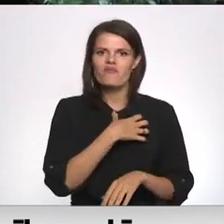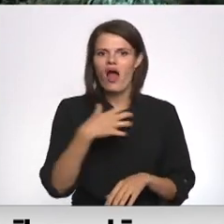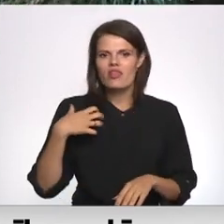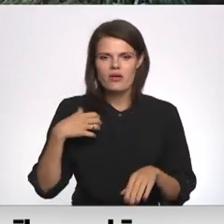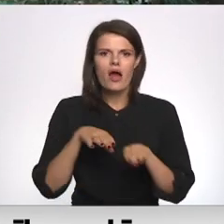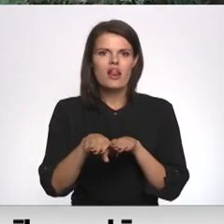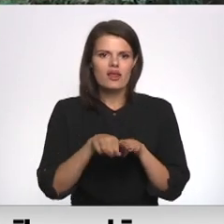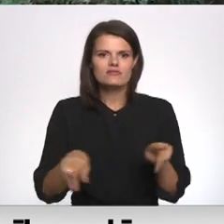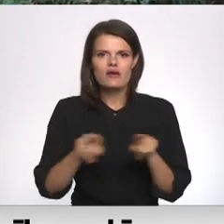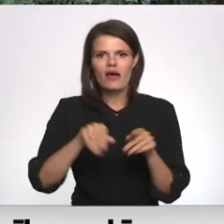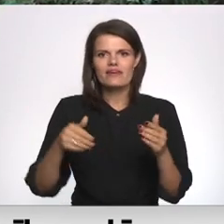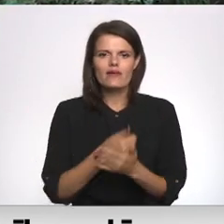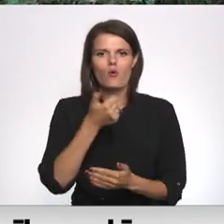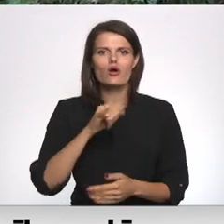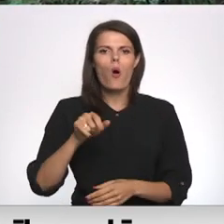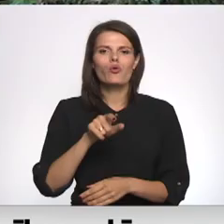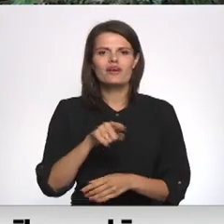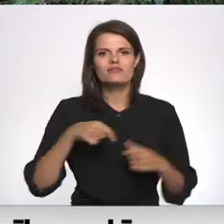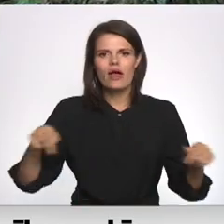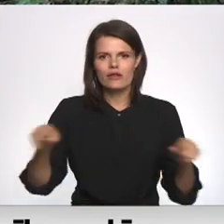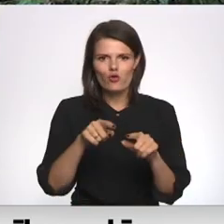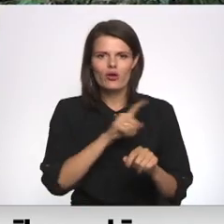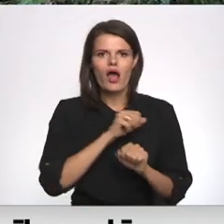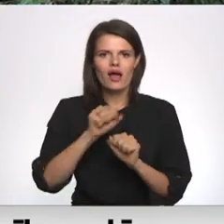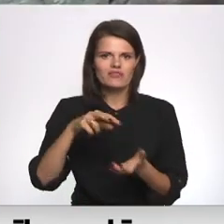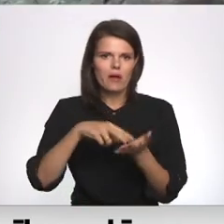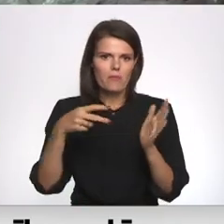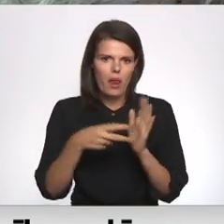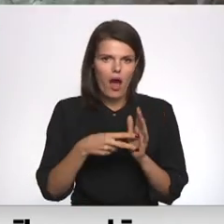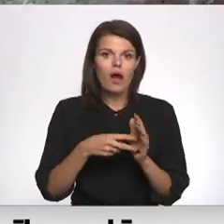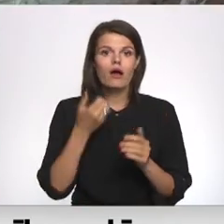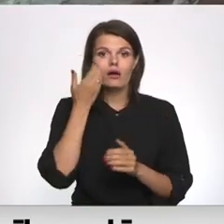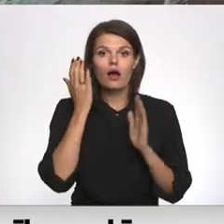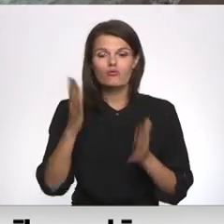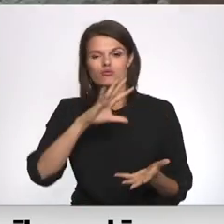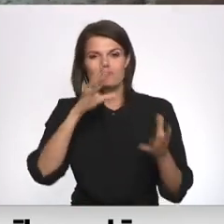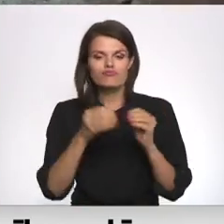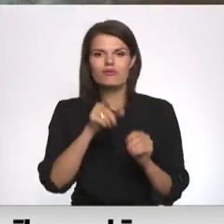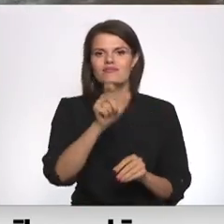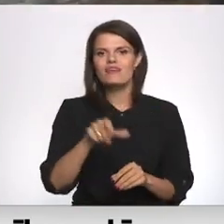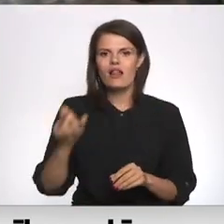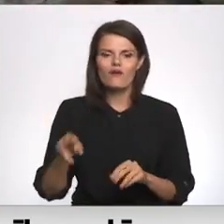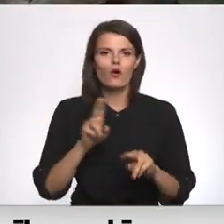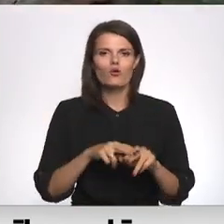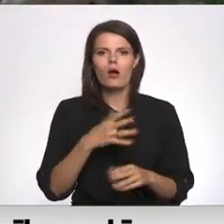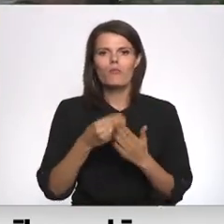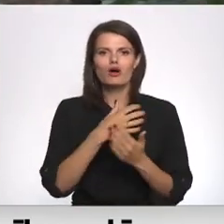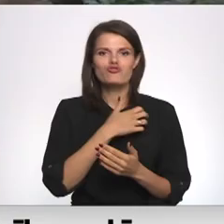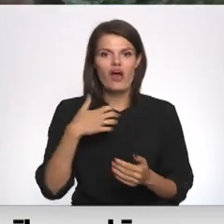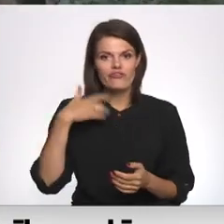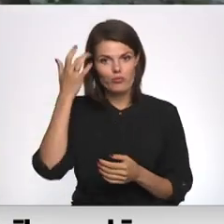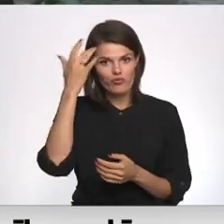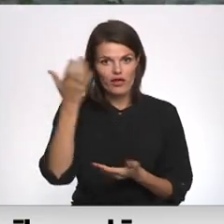Līdzīgi arī ar jauno gaujas nacionālā parka dabas aizsardzības plānu. Kad būs apkopoti iedzīvotāji un arī pašvaldību